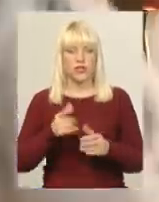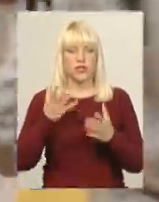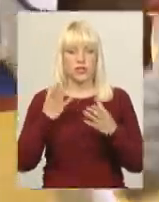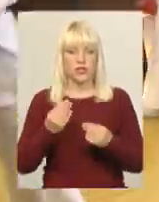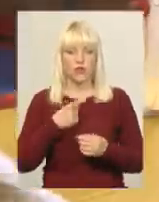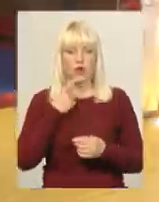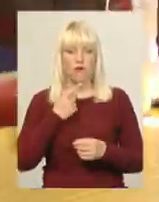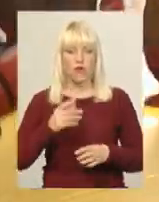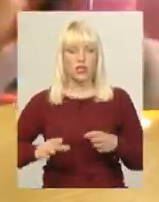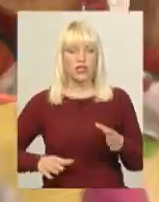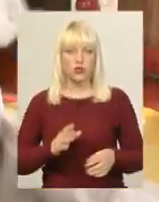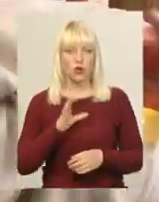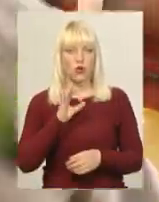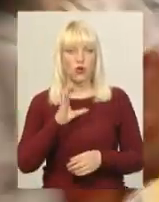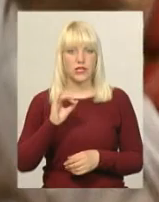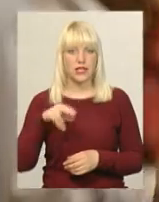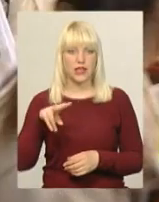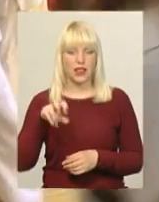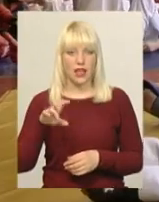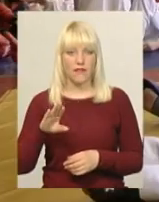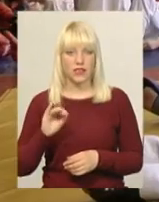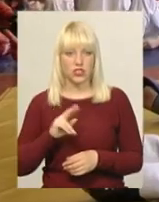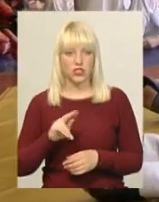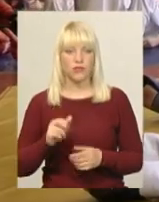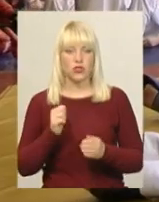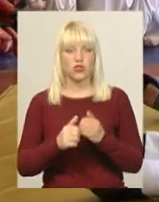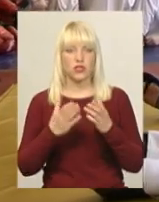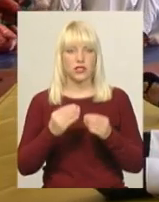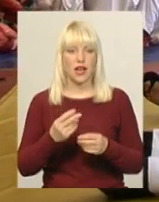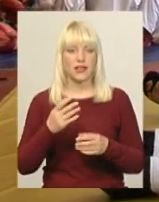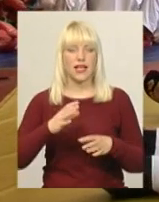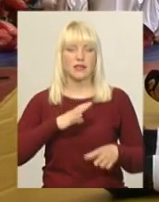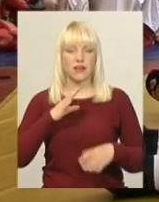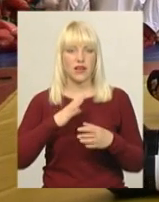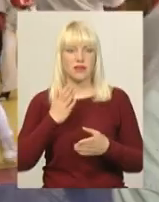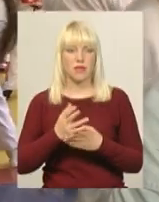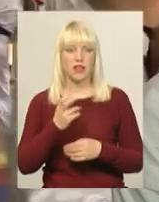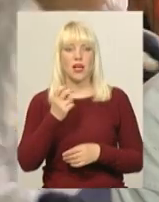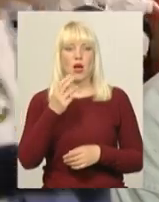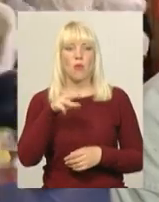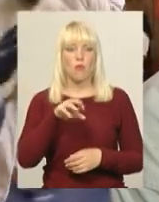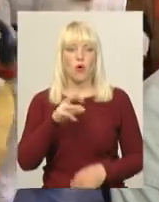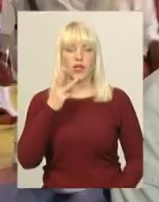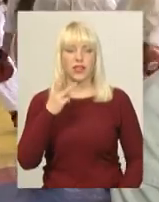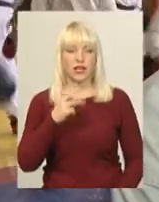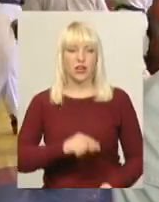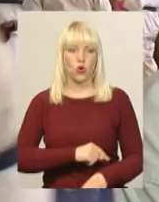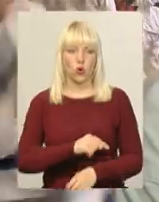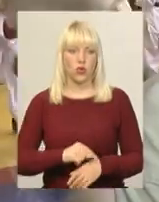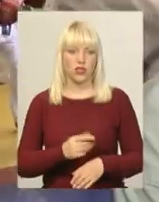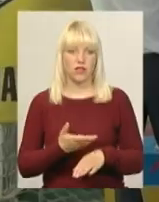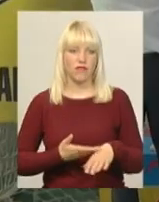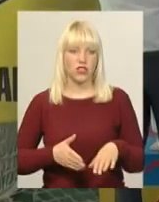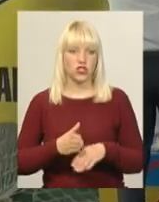яка тренувала юніорів за версією «легкий контакт». Щодень спортсмени мали два тренування по три години. Важкі. Дуже